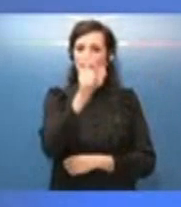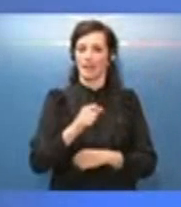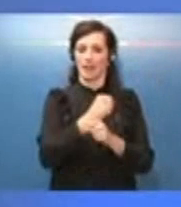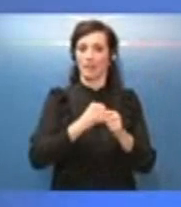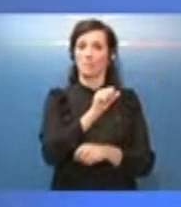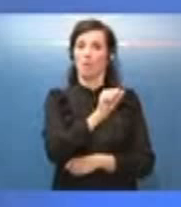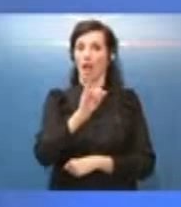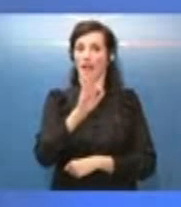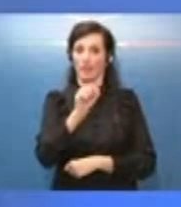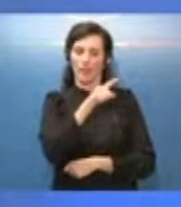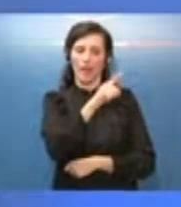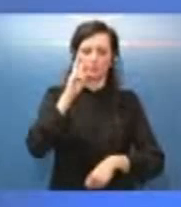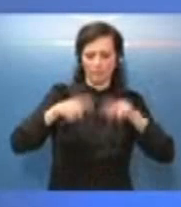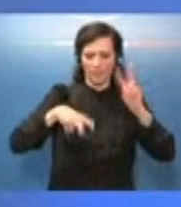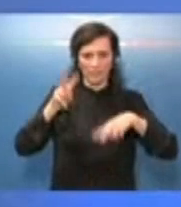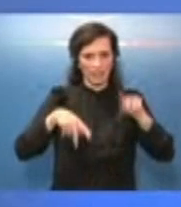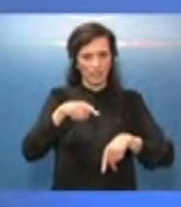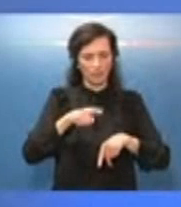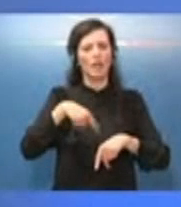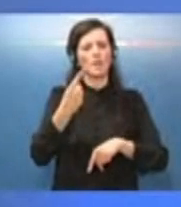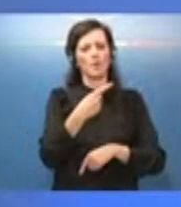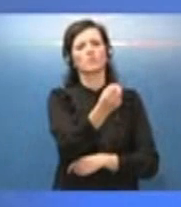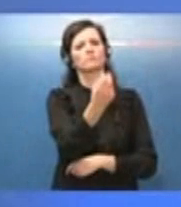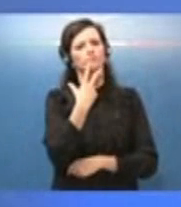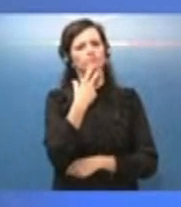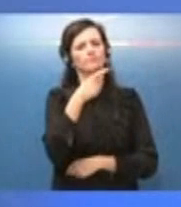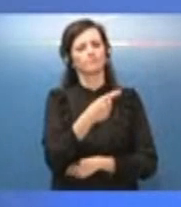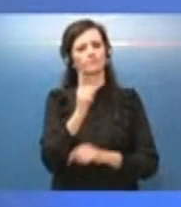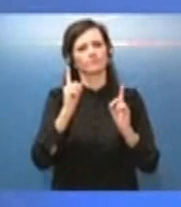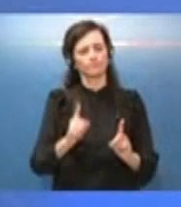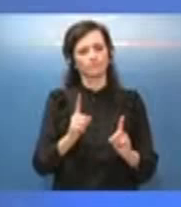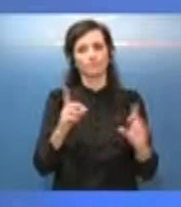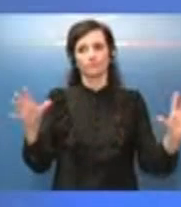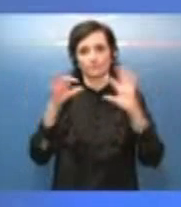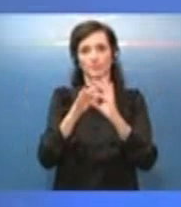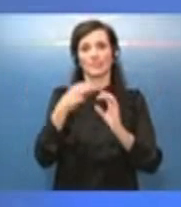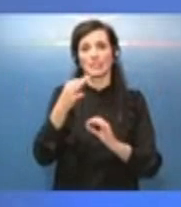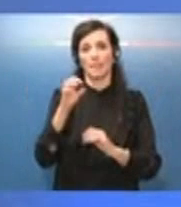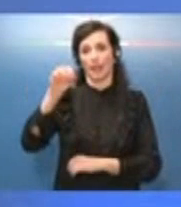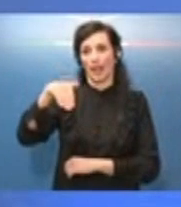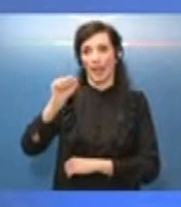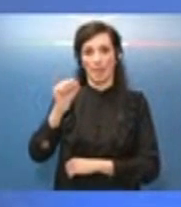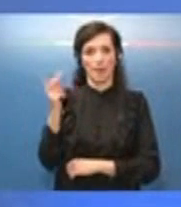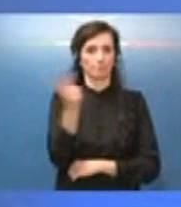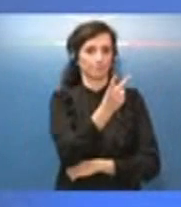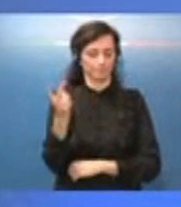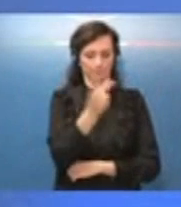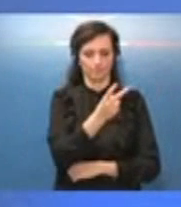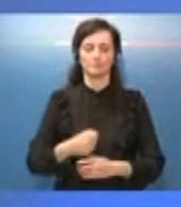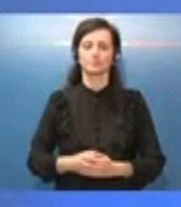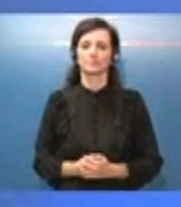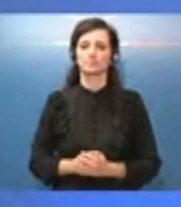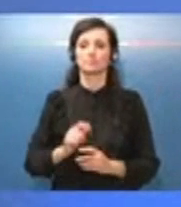verifiche e si pronuncerà con tutta probabilità, dando un parere che sarà allineato a quello di EMA. Poi evidentemente